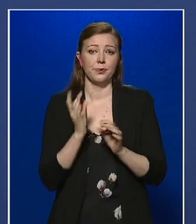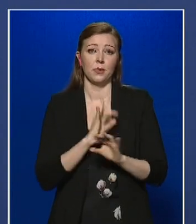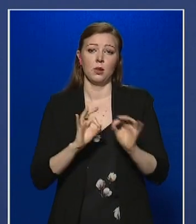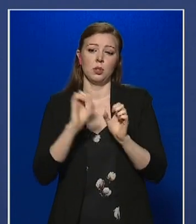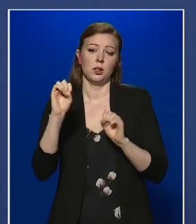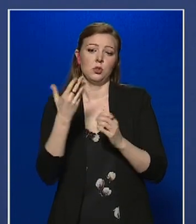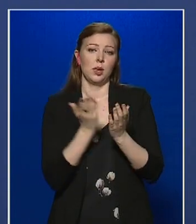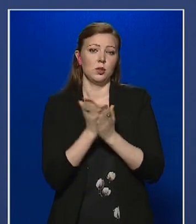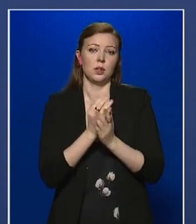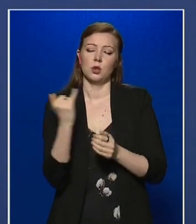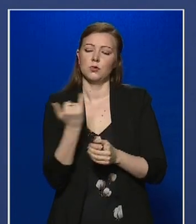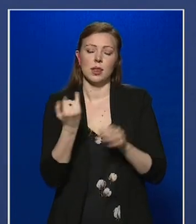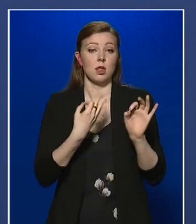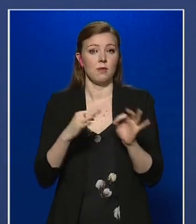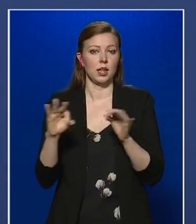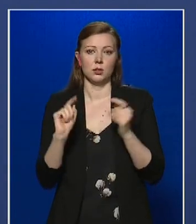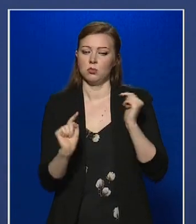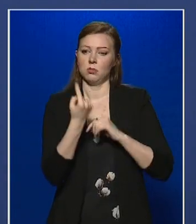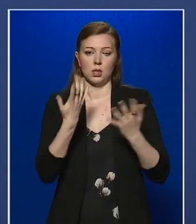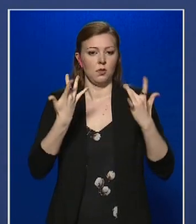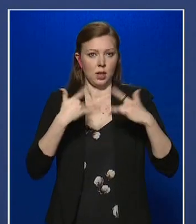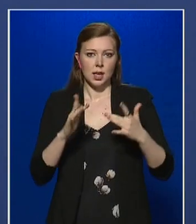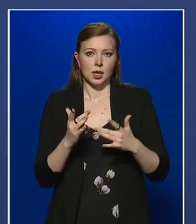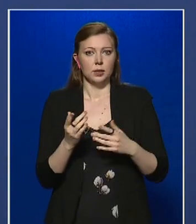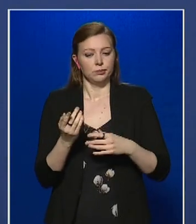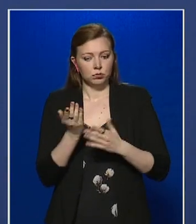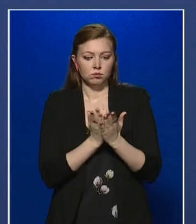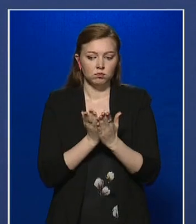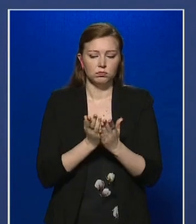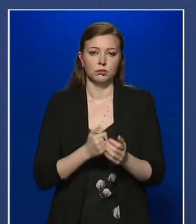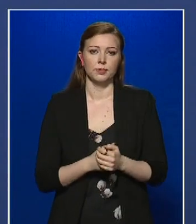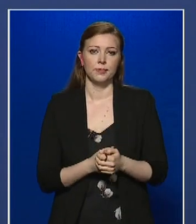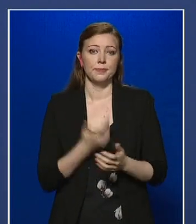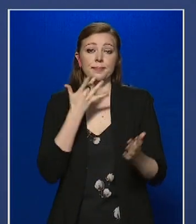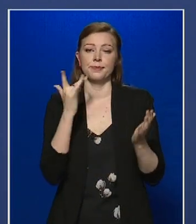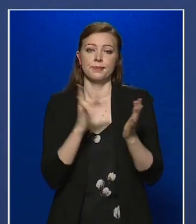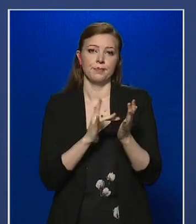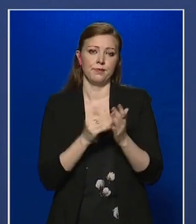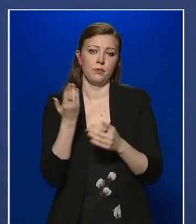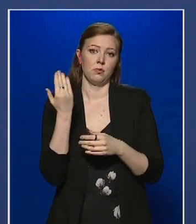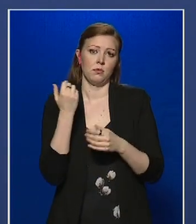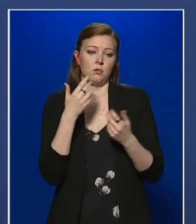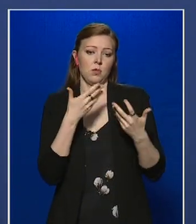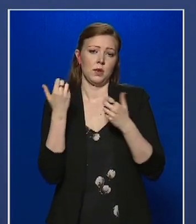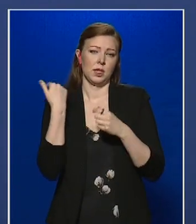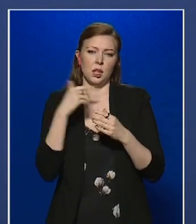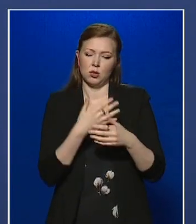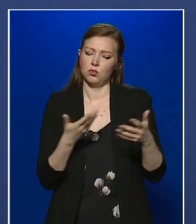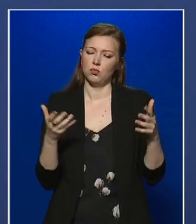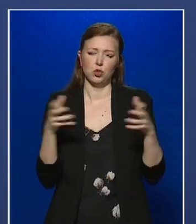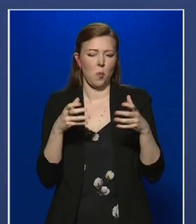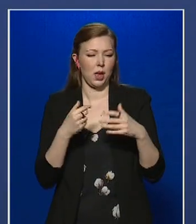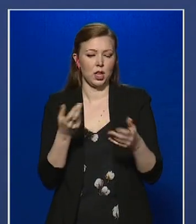Mentőszolgálat mindig is felkészült volt a rendkívüli helyzetek ellátására. Példaként említhetem az elmúlt évtizedek tömeges baleseteit,